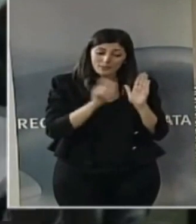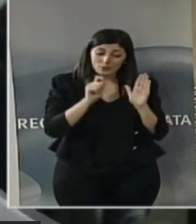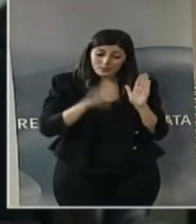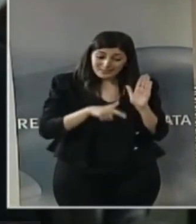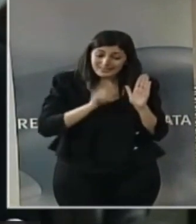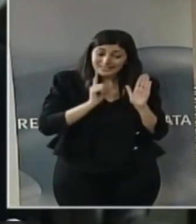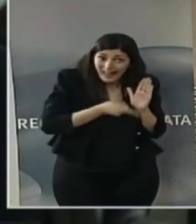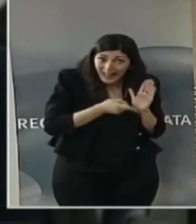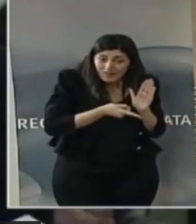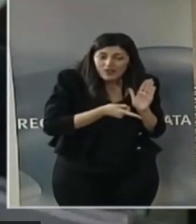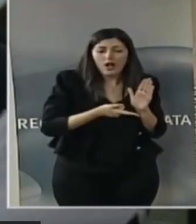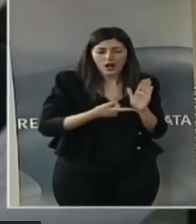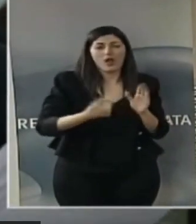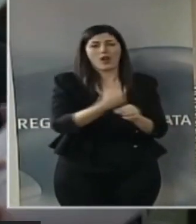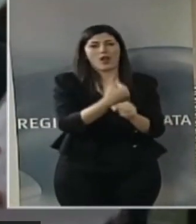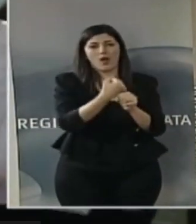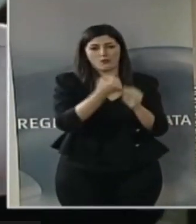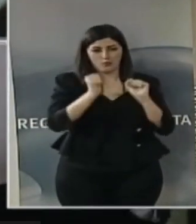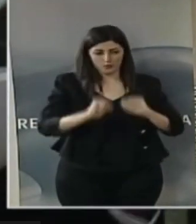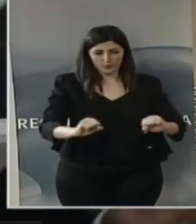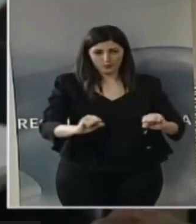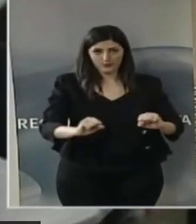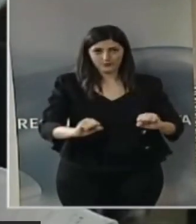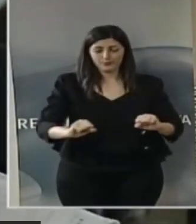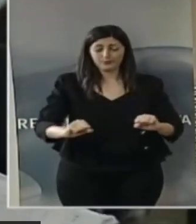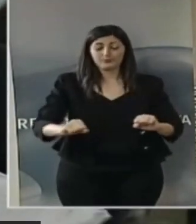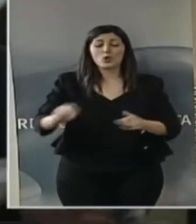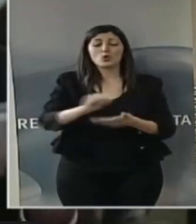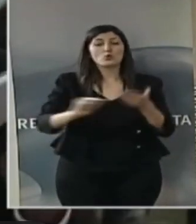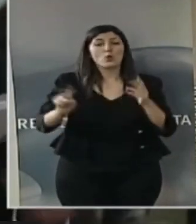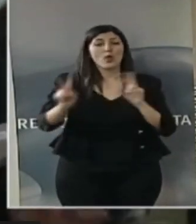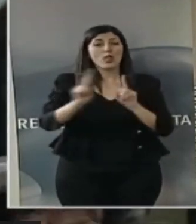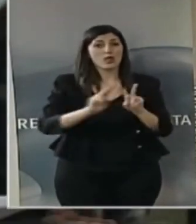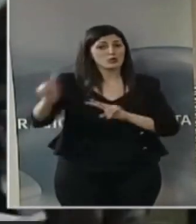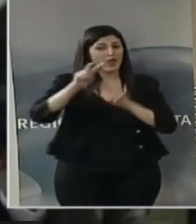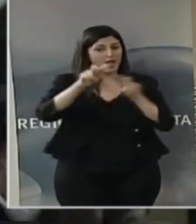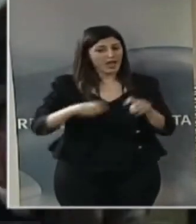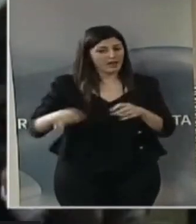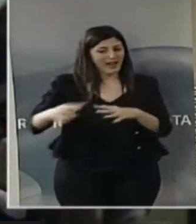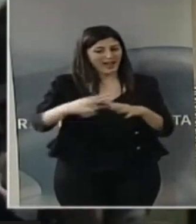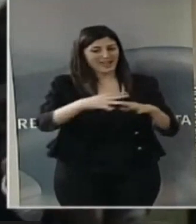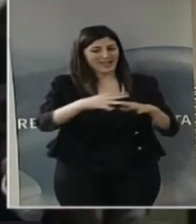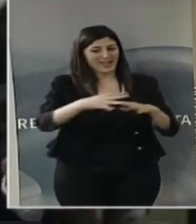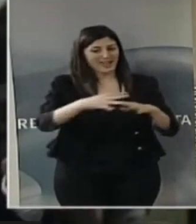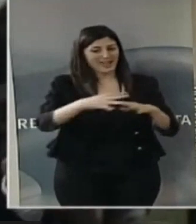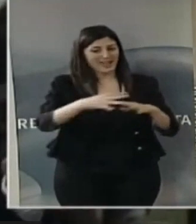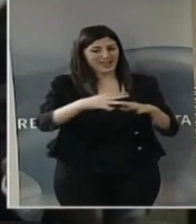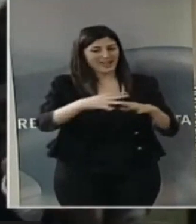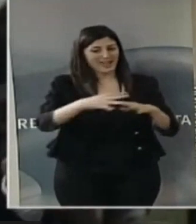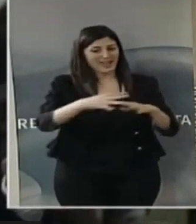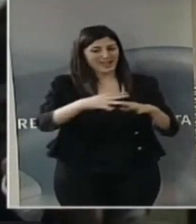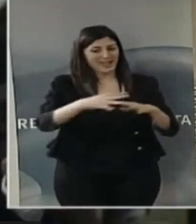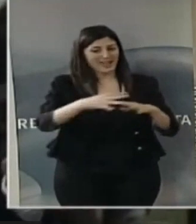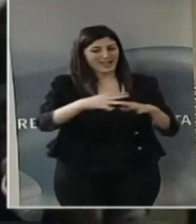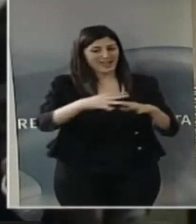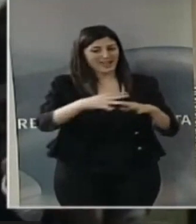può fare un lavoro. Tra l'altro la rete delle scuole nazionali agrarie aveva cominciato un interlocuzione.